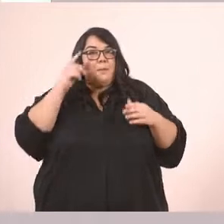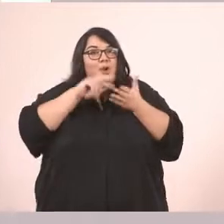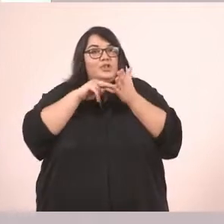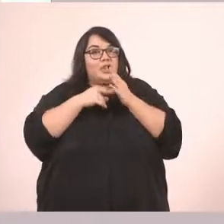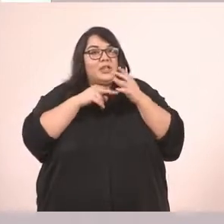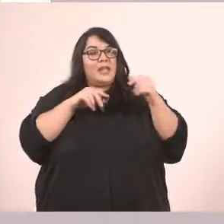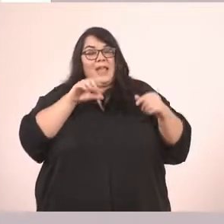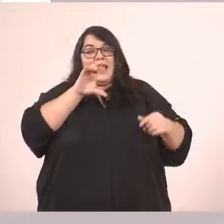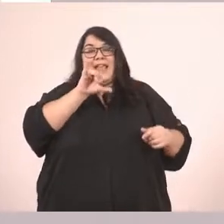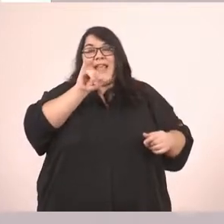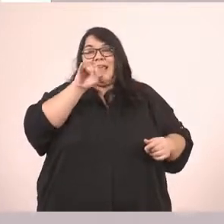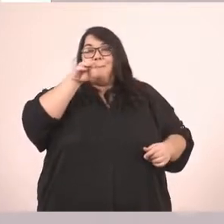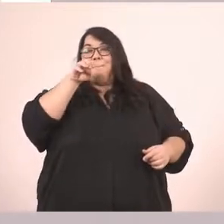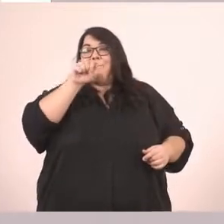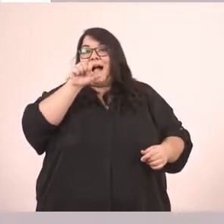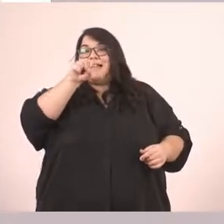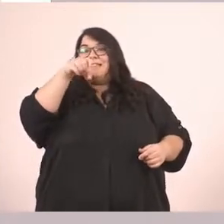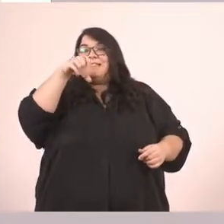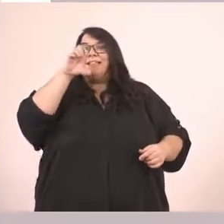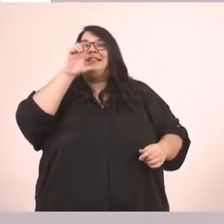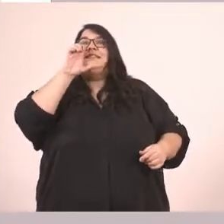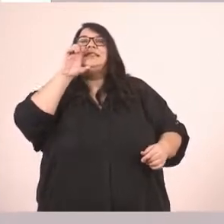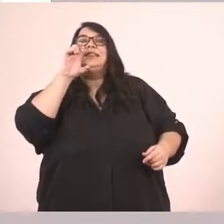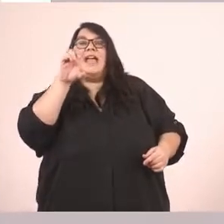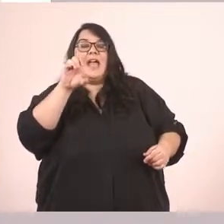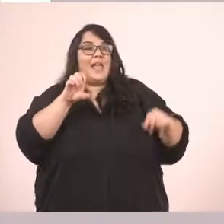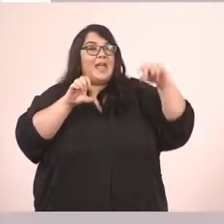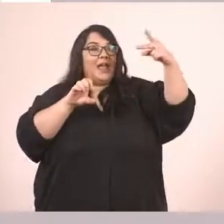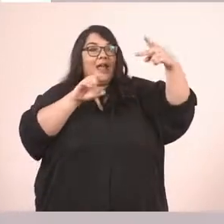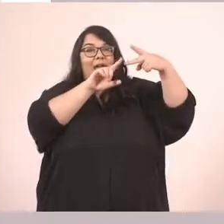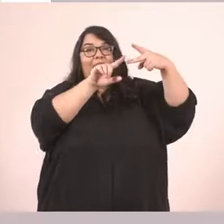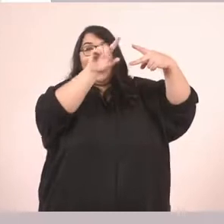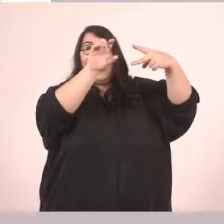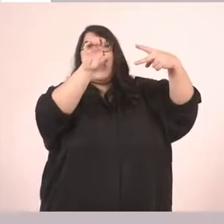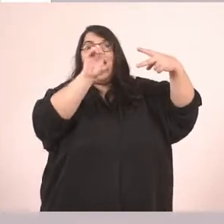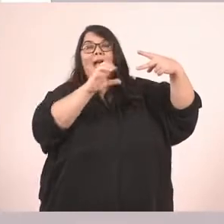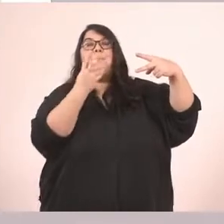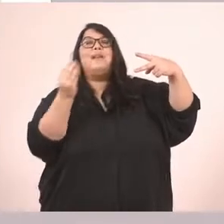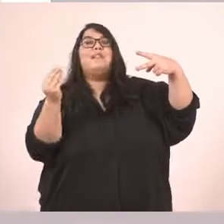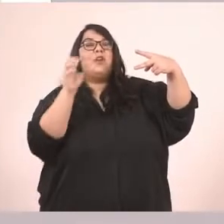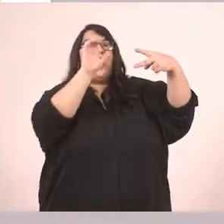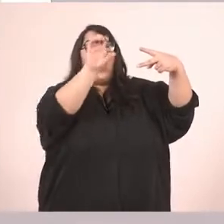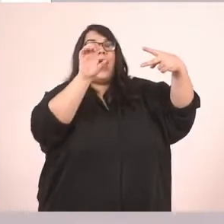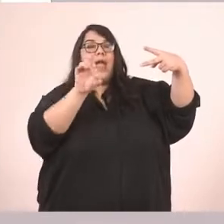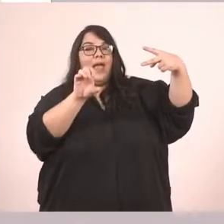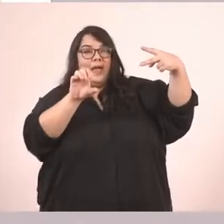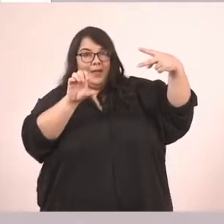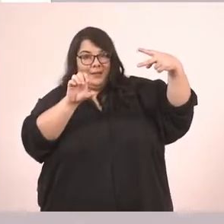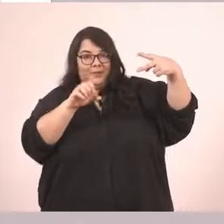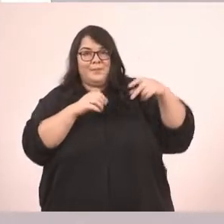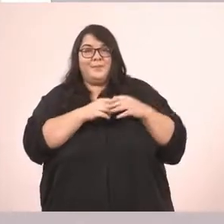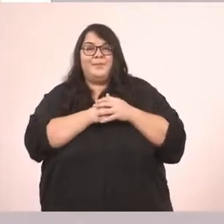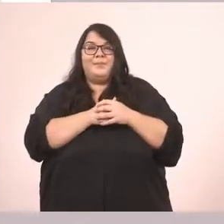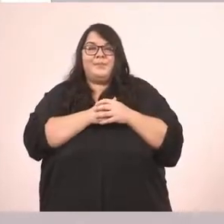γράψουμε με έψιλον. Γιατί είπαμε ότι το εμείς και το εσείς έχει κατάληξη έψιλον στο ρήμα είμαι. Πολύ ωραία.